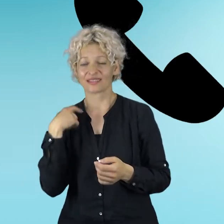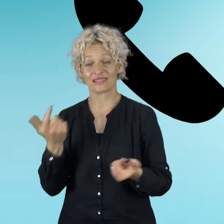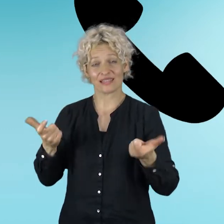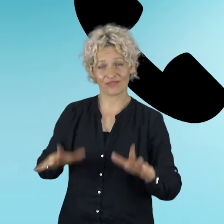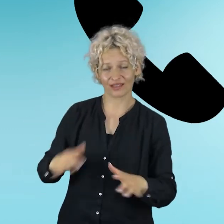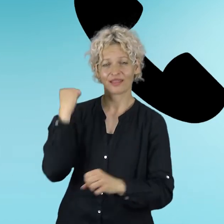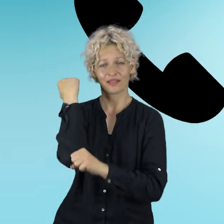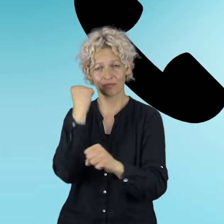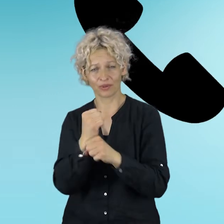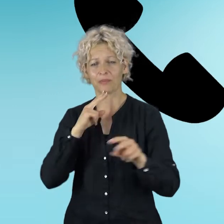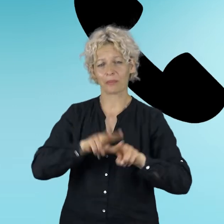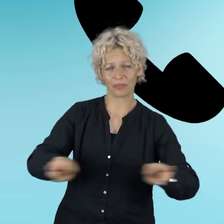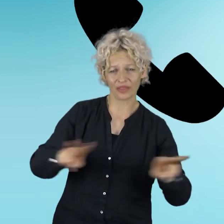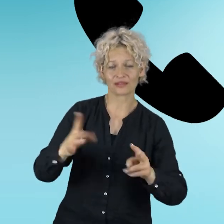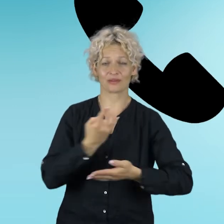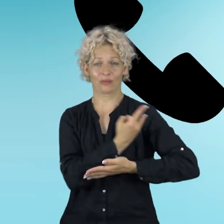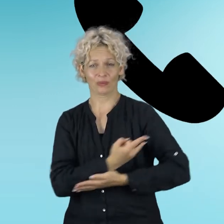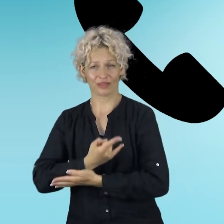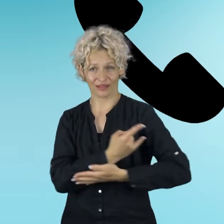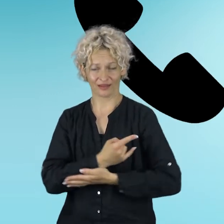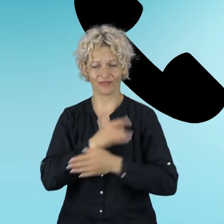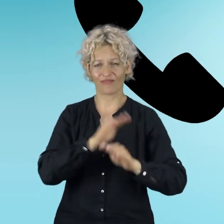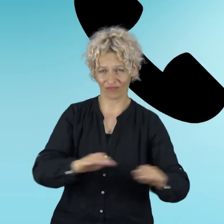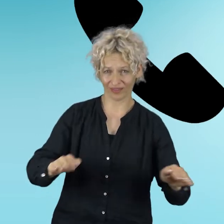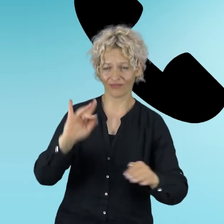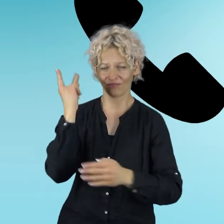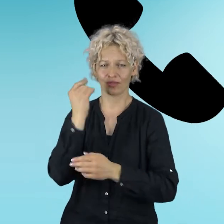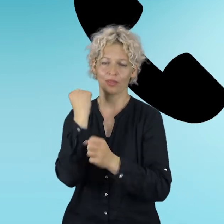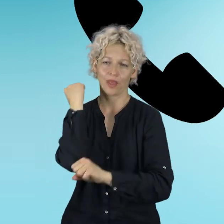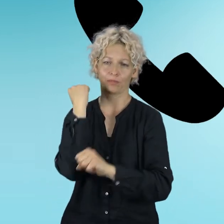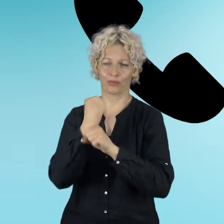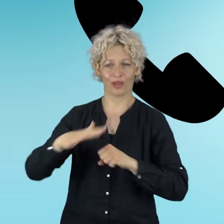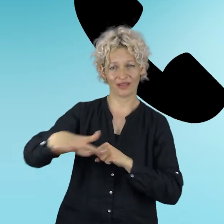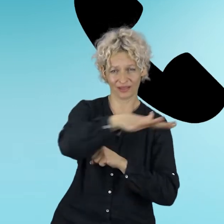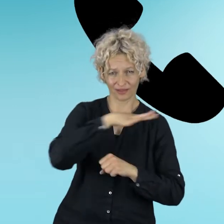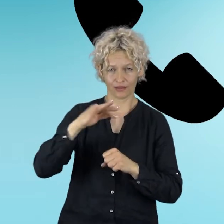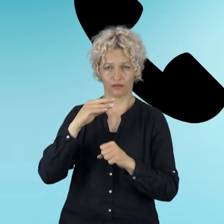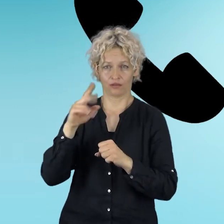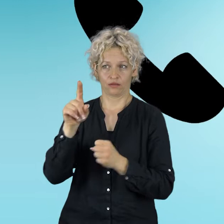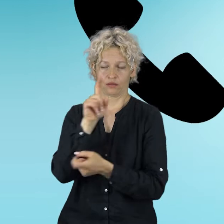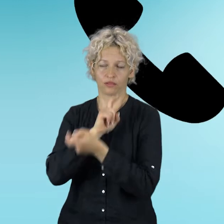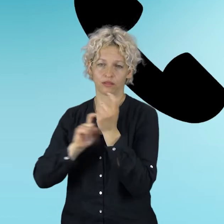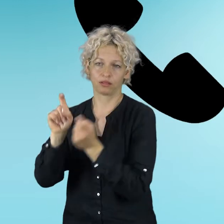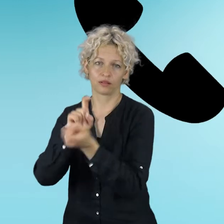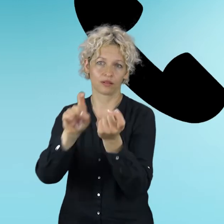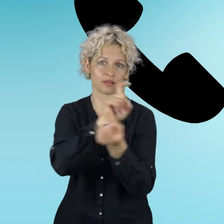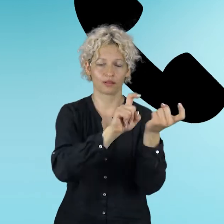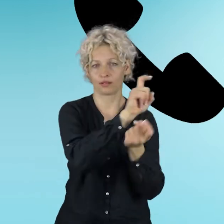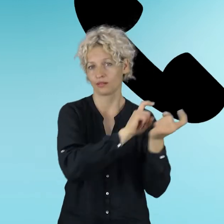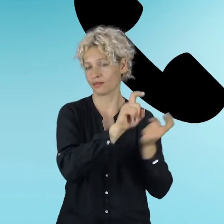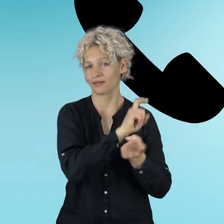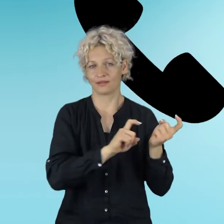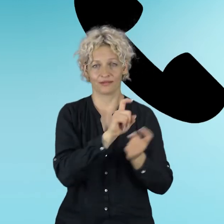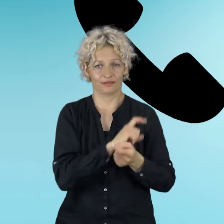sutrikusi visi vaikų namų darbuotojai, teikia savivaldybės darbuotojai, ministerijos darbuotojai, bet tai išneka, bet oficialios